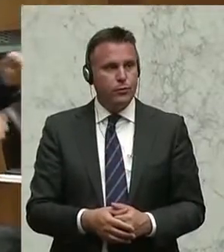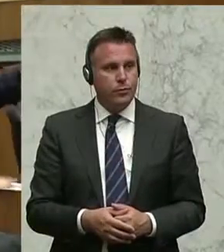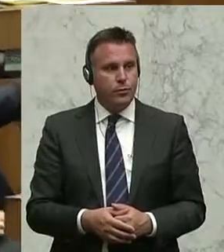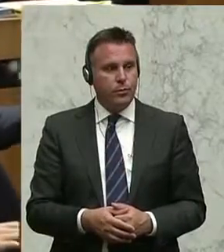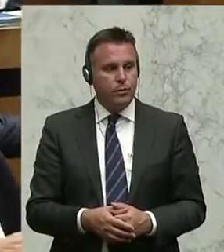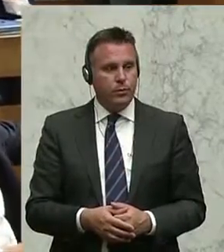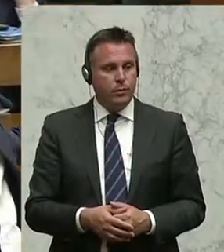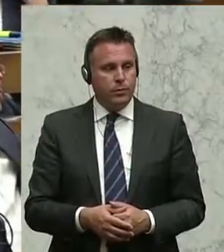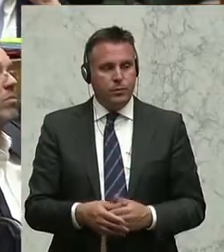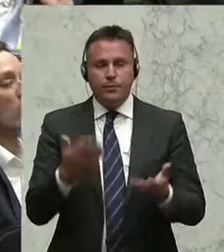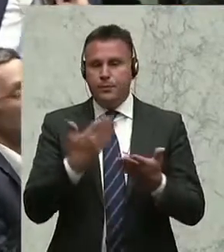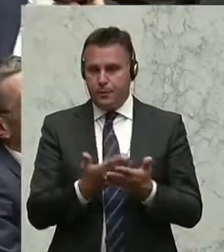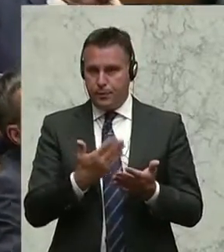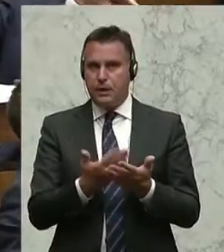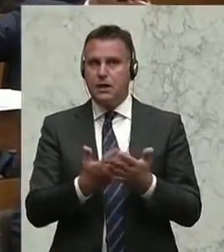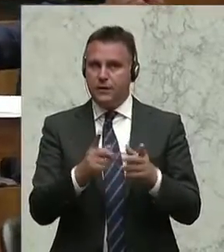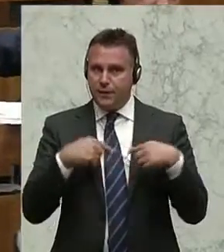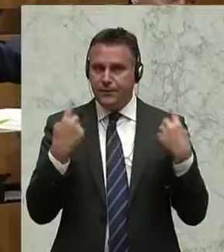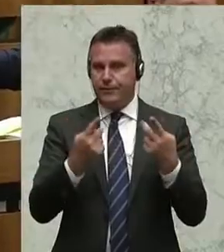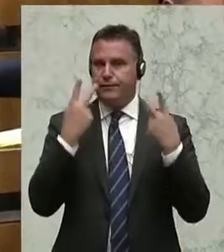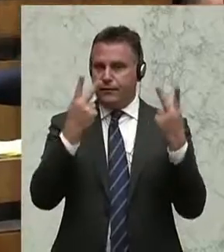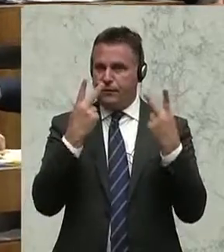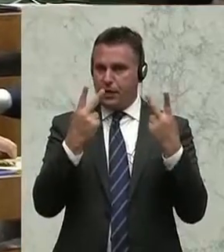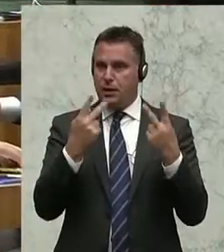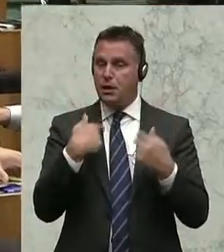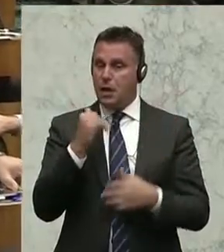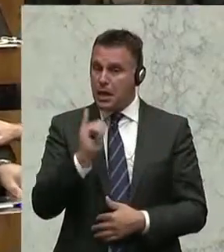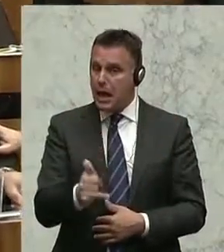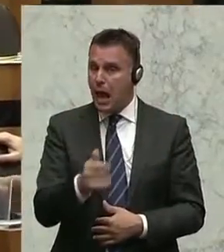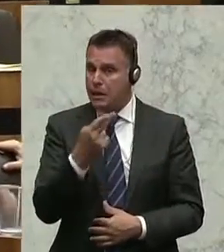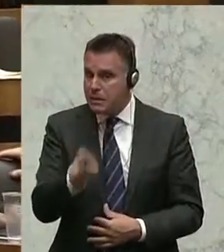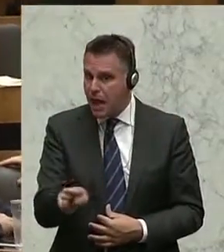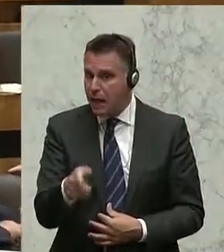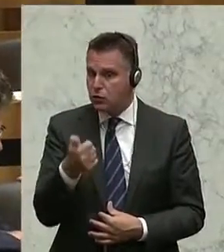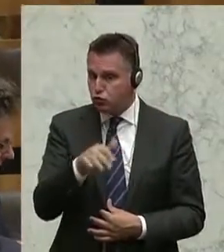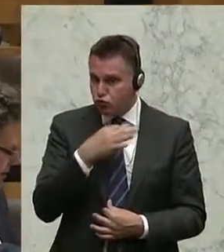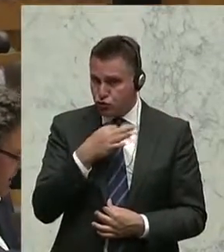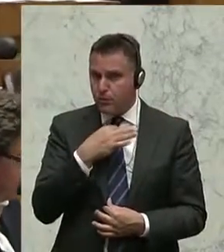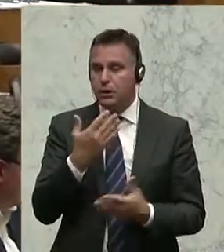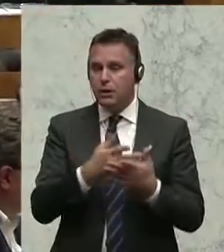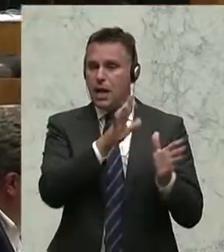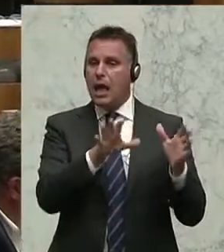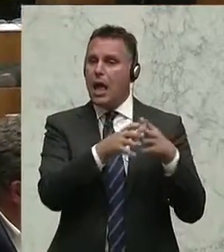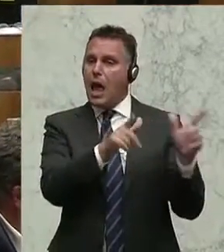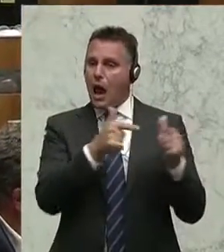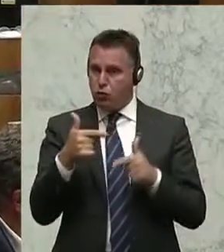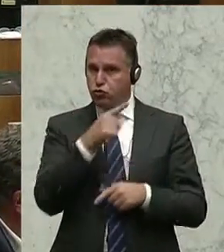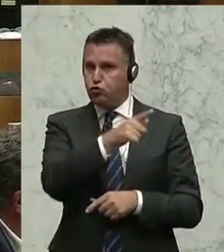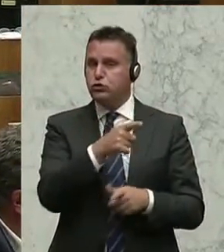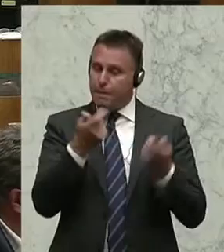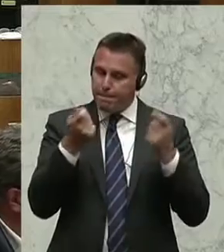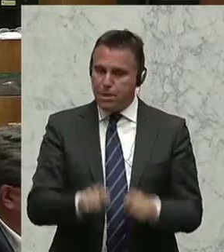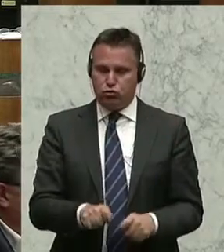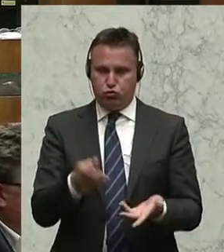Deshalb ist es für uns ganz entscheidend für die Zustimmung, dass die Ausschussfeststellung beschlossen